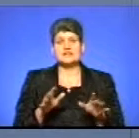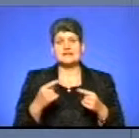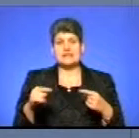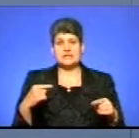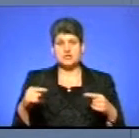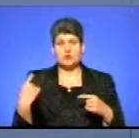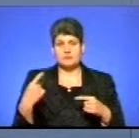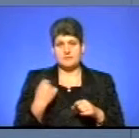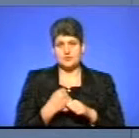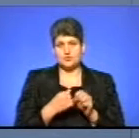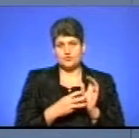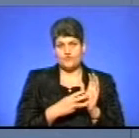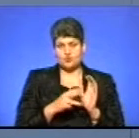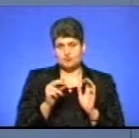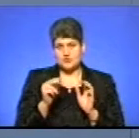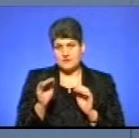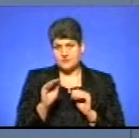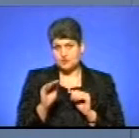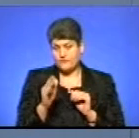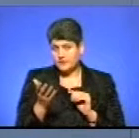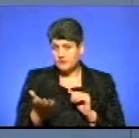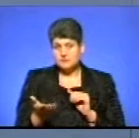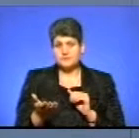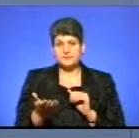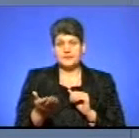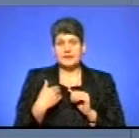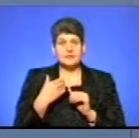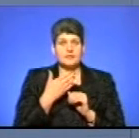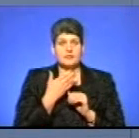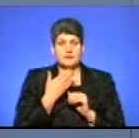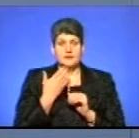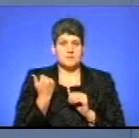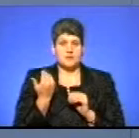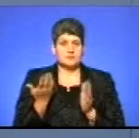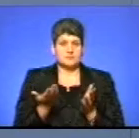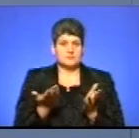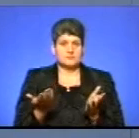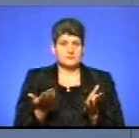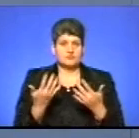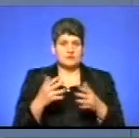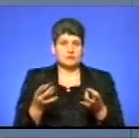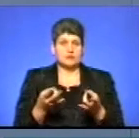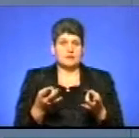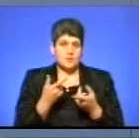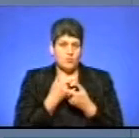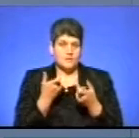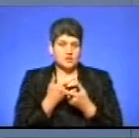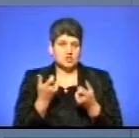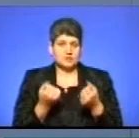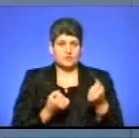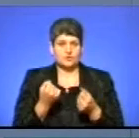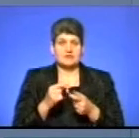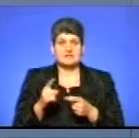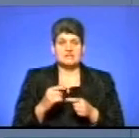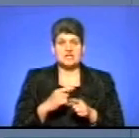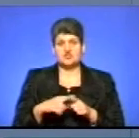областя працюють з 8-го числа, жовтня. І немає, як то кажуть, вже потреби попереджати водіїв за